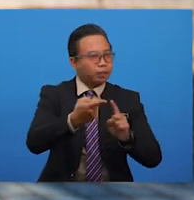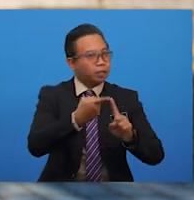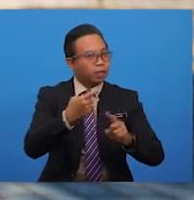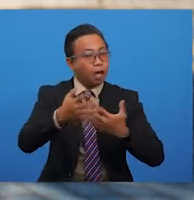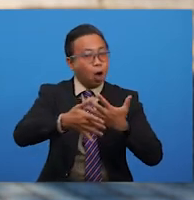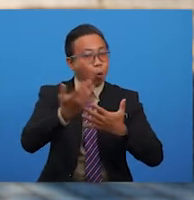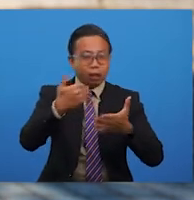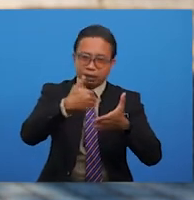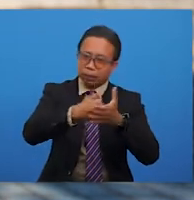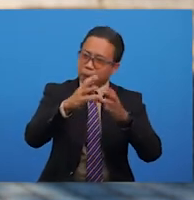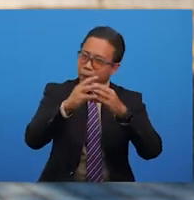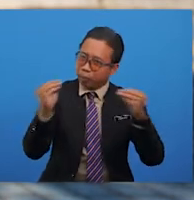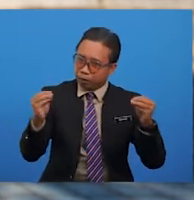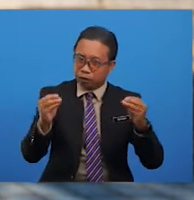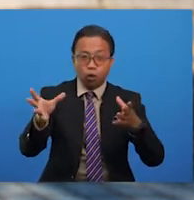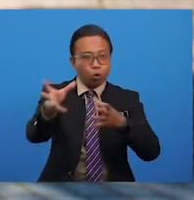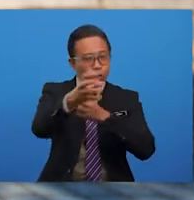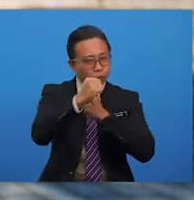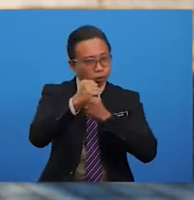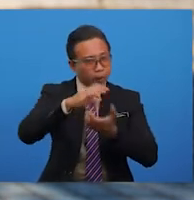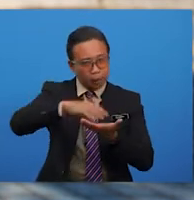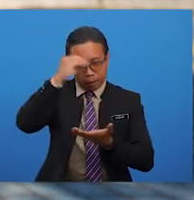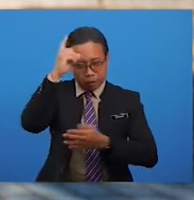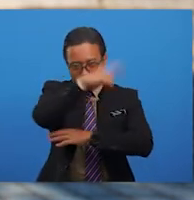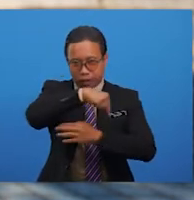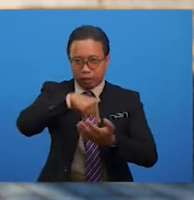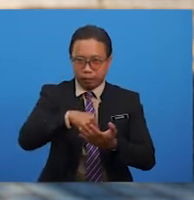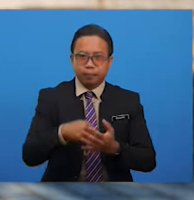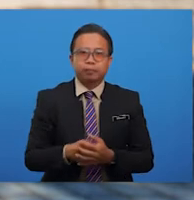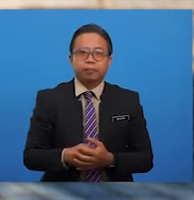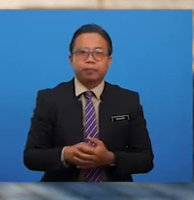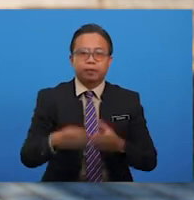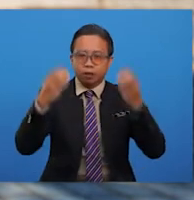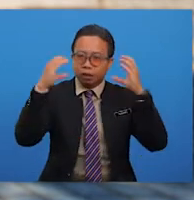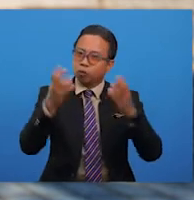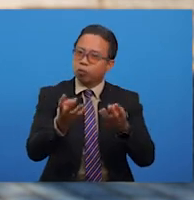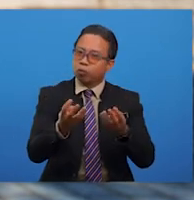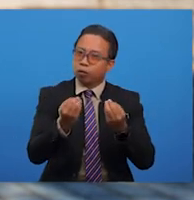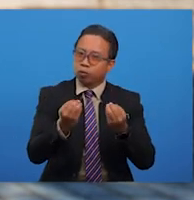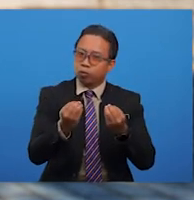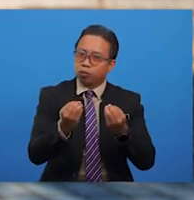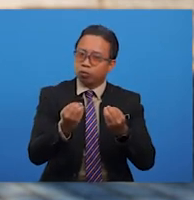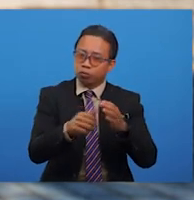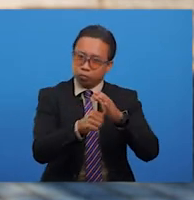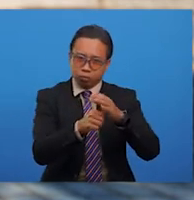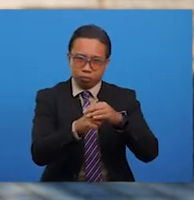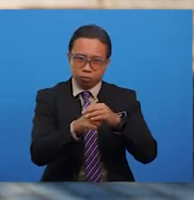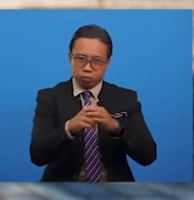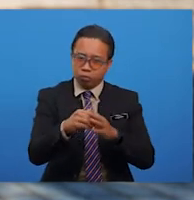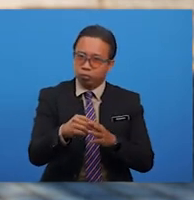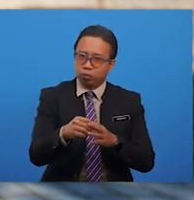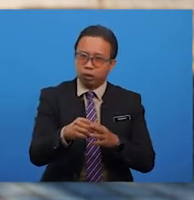awal hingga ke akhir. Sebagai remusan pada pelajaran kita pada hari ini, cikgu ingin menekankan bahawa